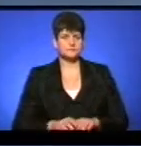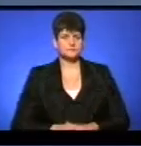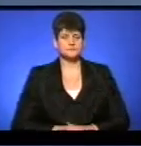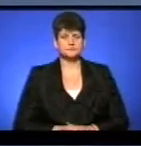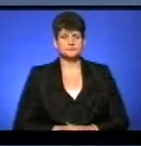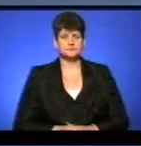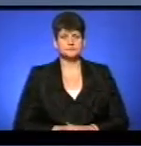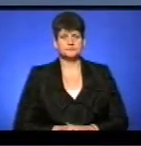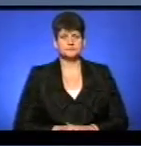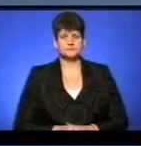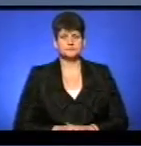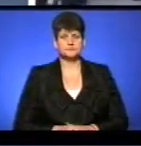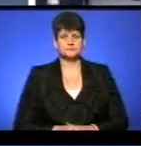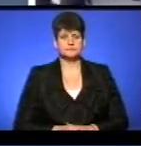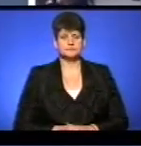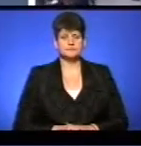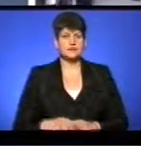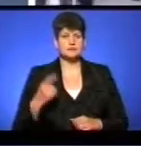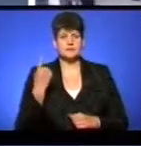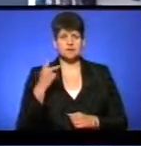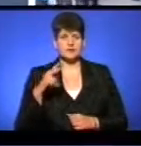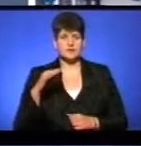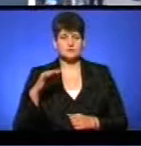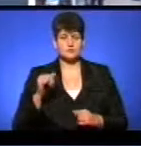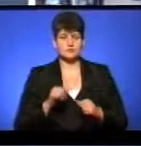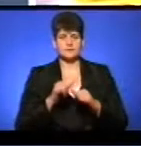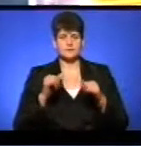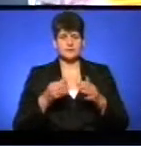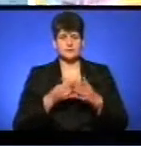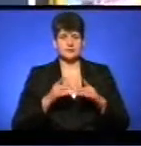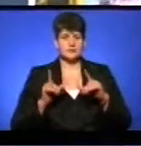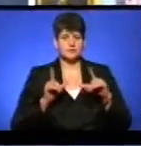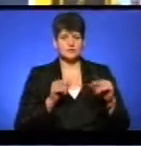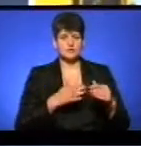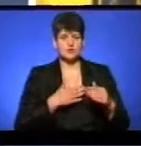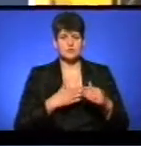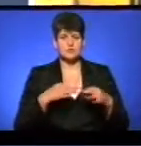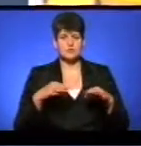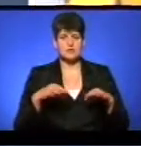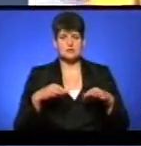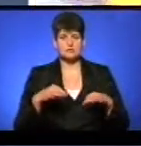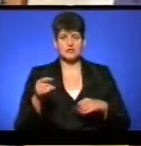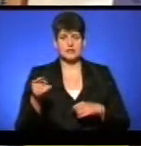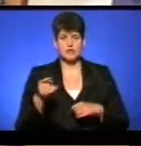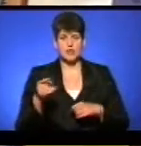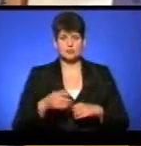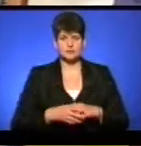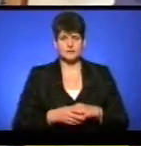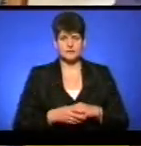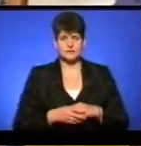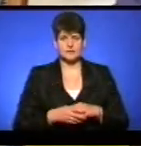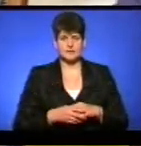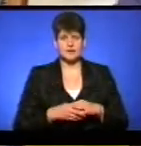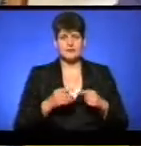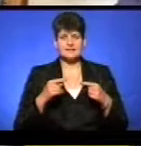Музика З 1 листопада зросте тариф на проїзд у громадському транспорті Тернополя. Різниця